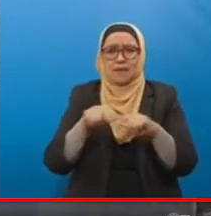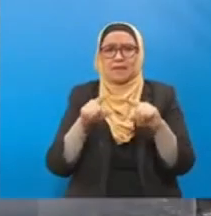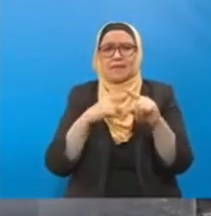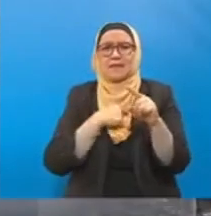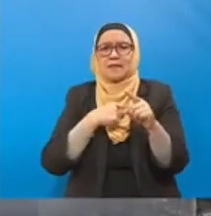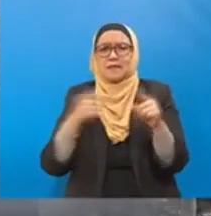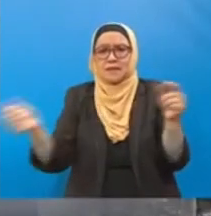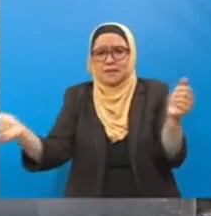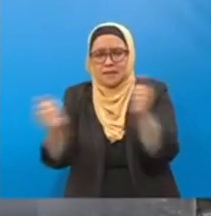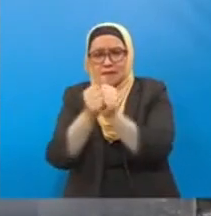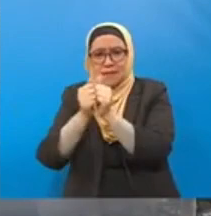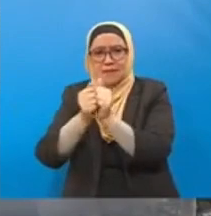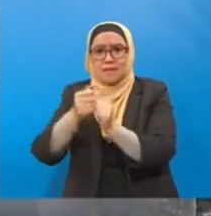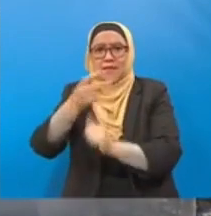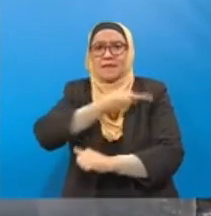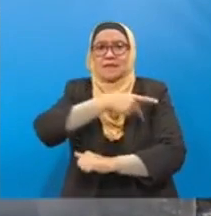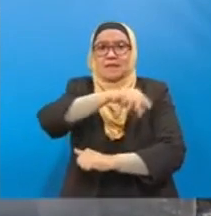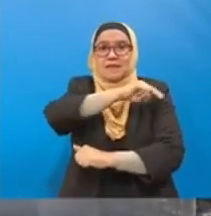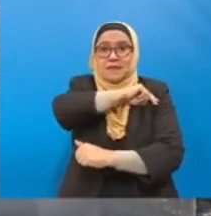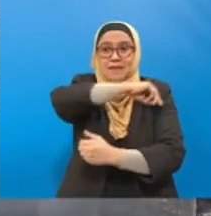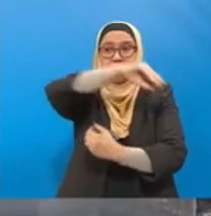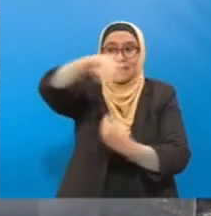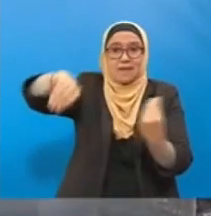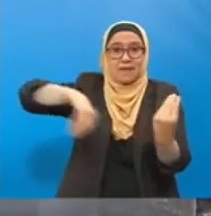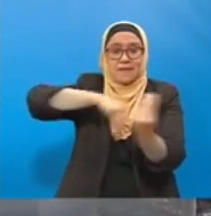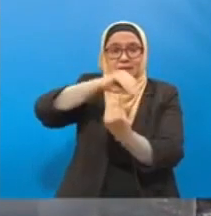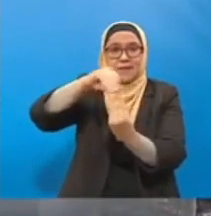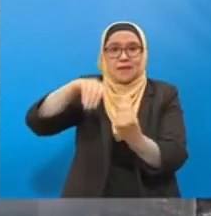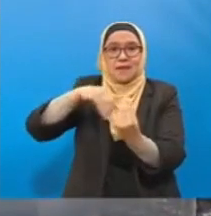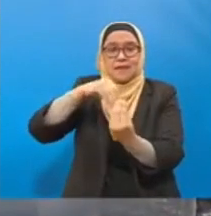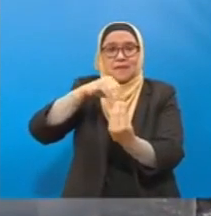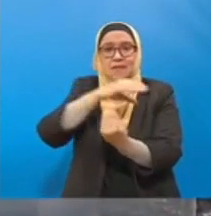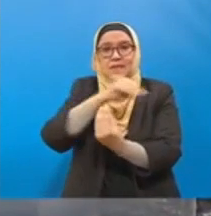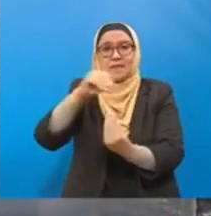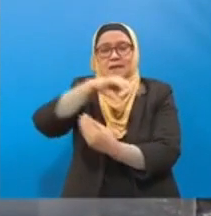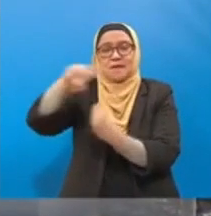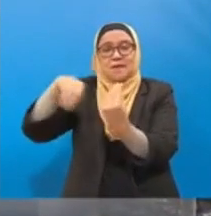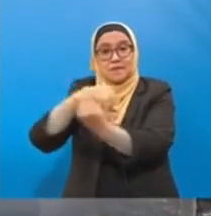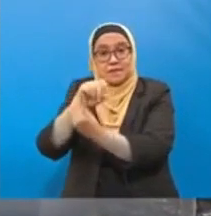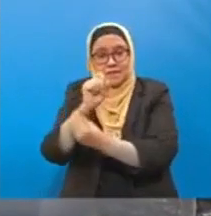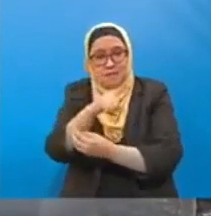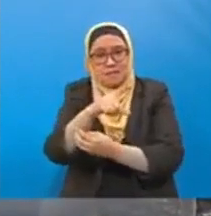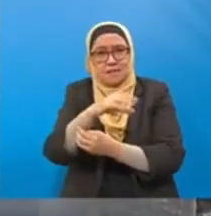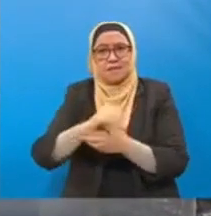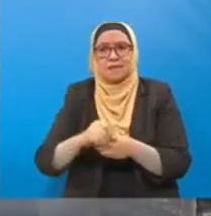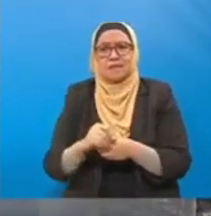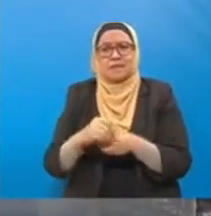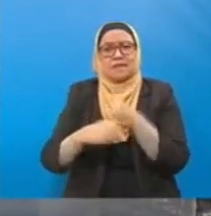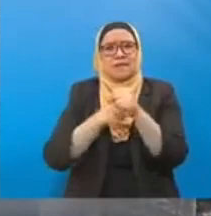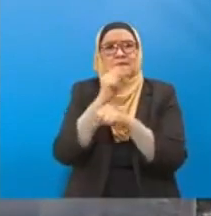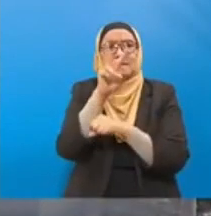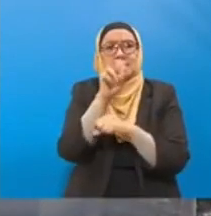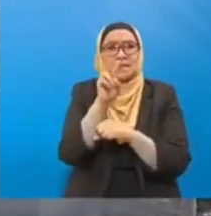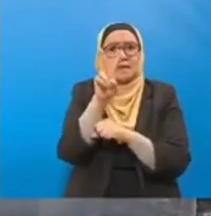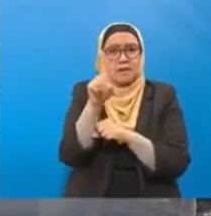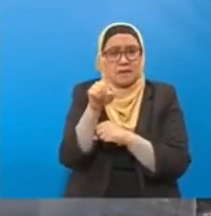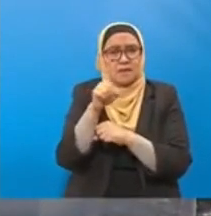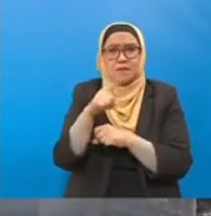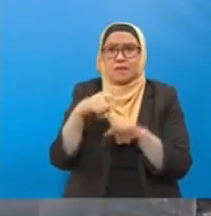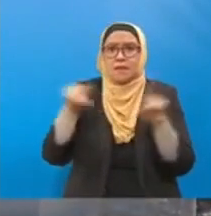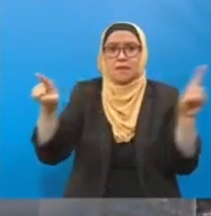Haji dan Umrah pada 6 September 2021. Tapi kita tidak dapat laporan